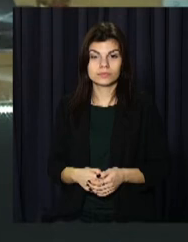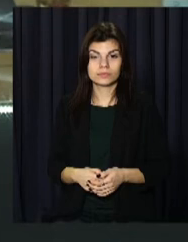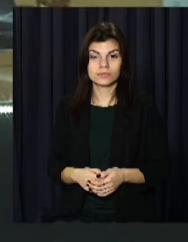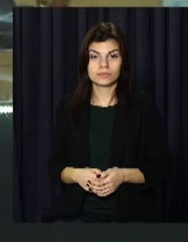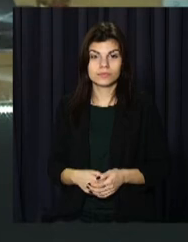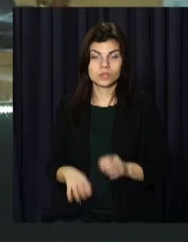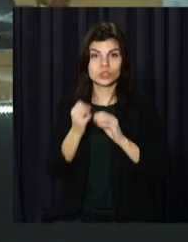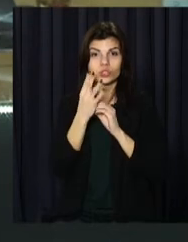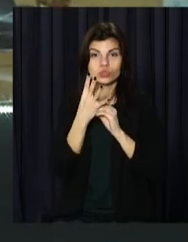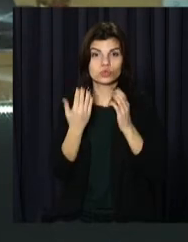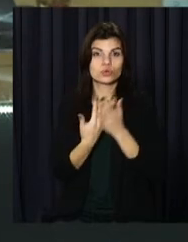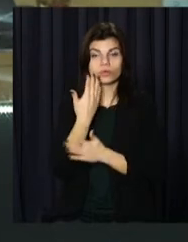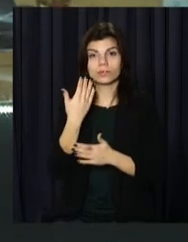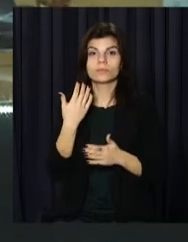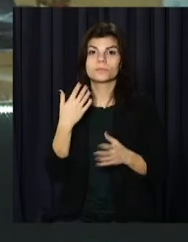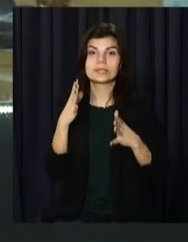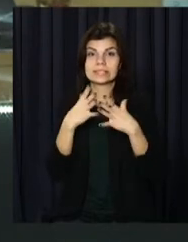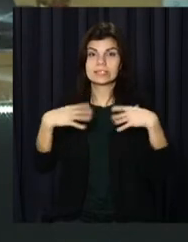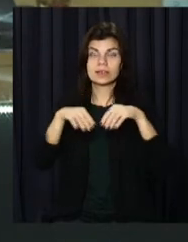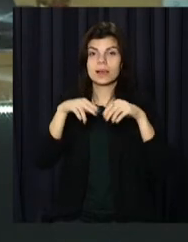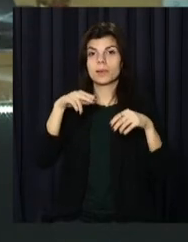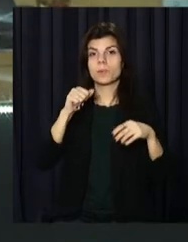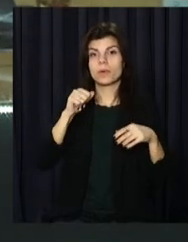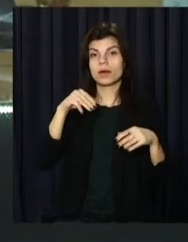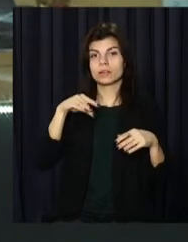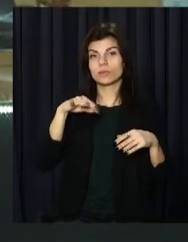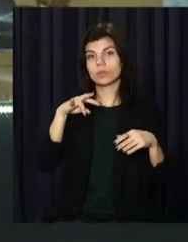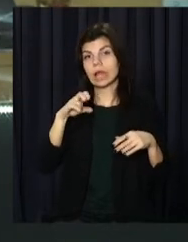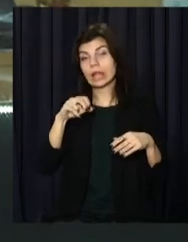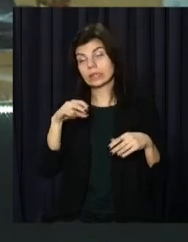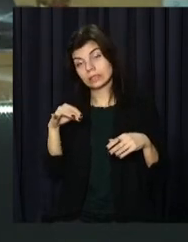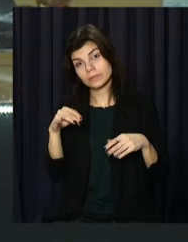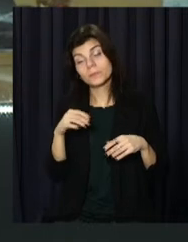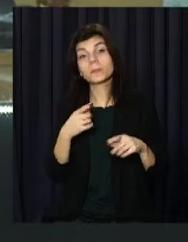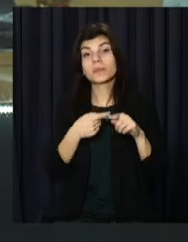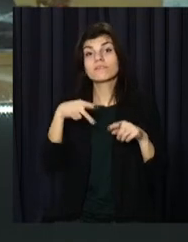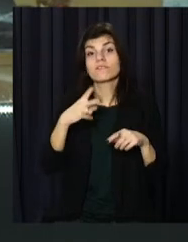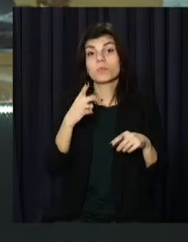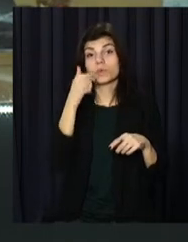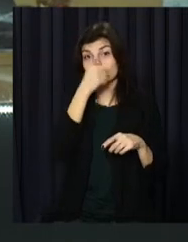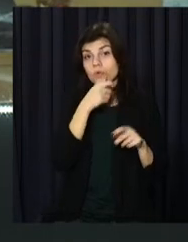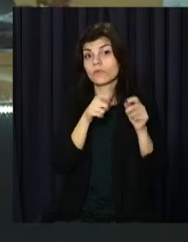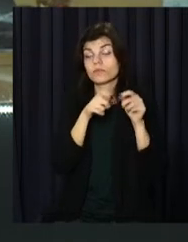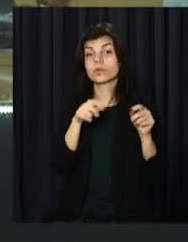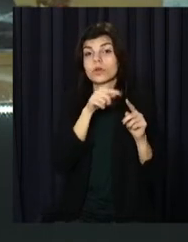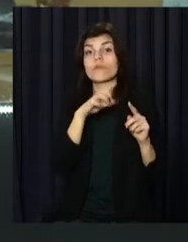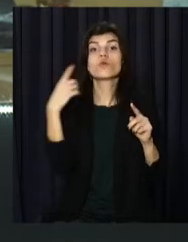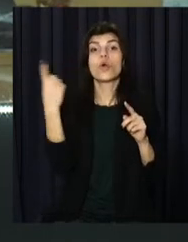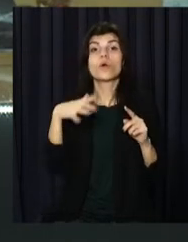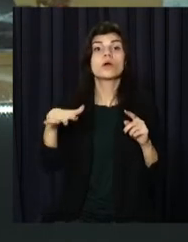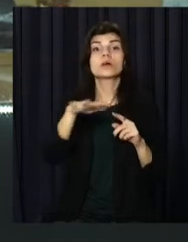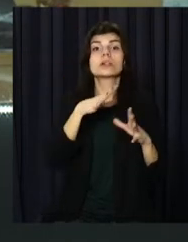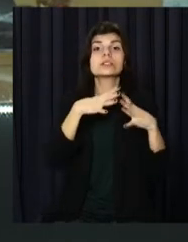14 нових патронатних сімей з'явилося на Дніпропетровщині у 2021 році. Загалом в області